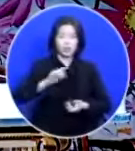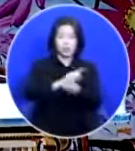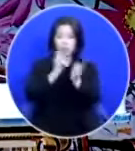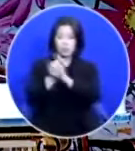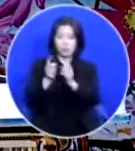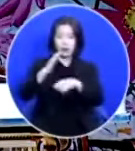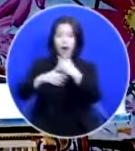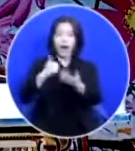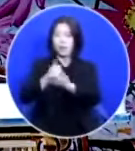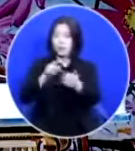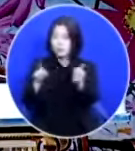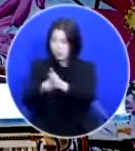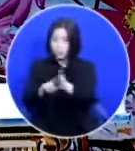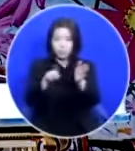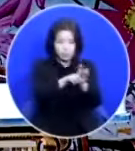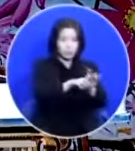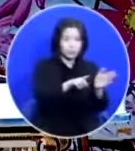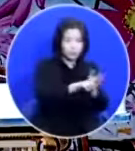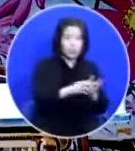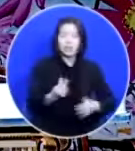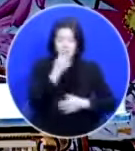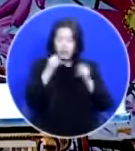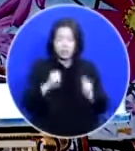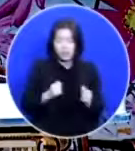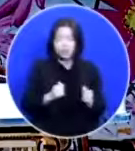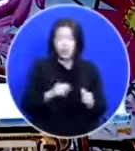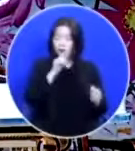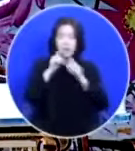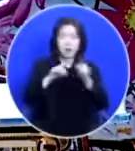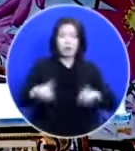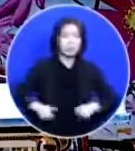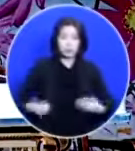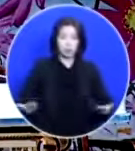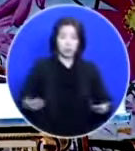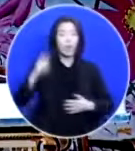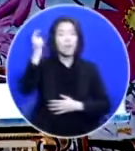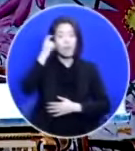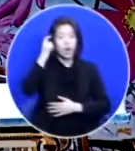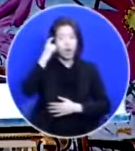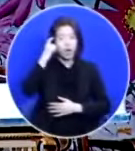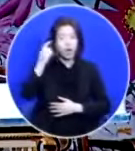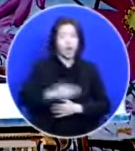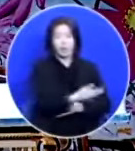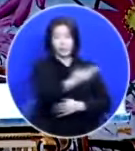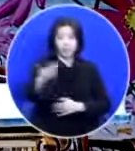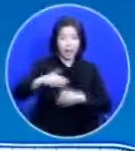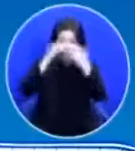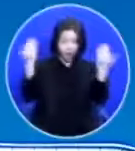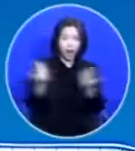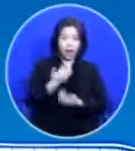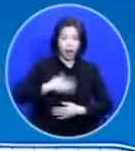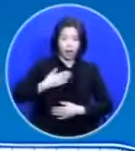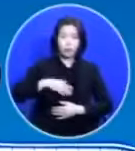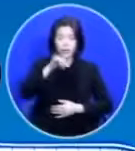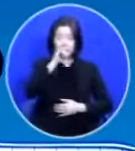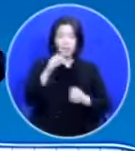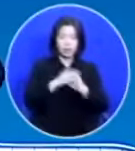하나님 믿으세요 하나님 진짜 살아계세요 말할 필요가 없다니까 왜? 다 알고 있으니까 다